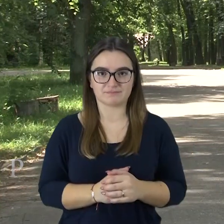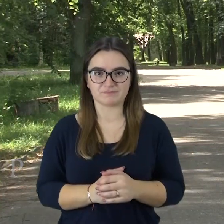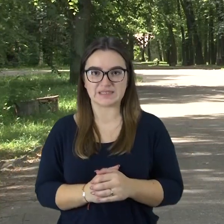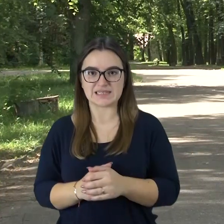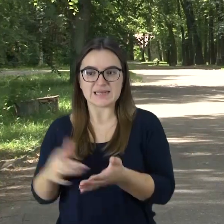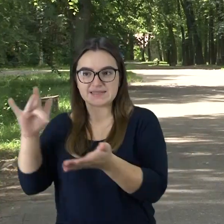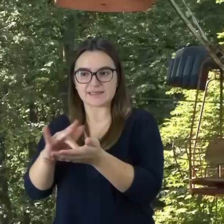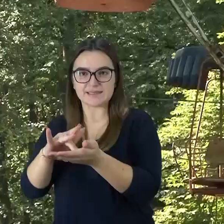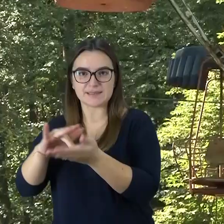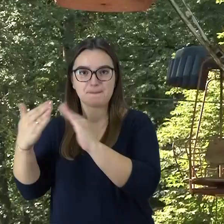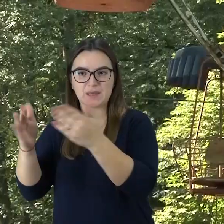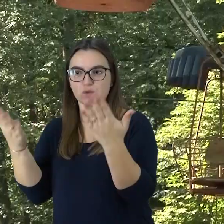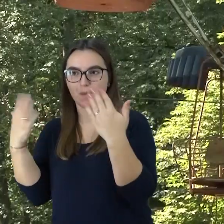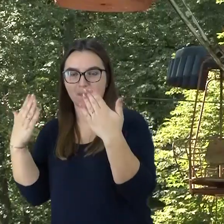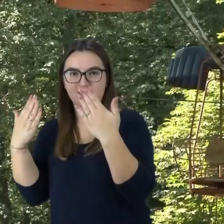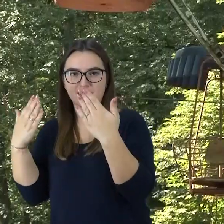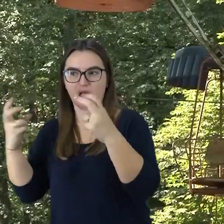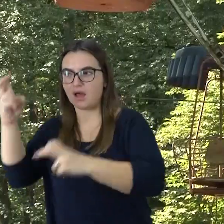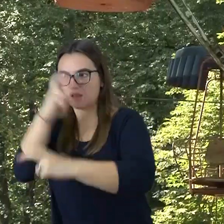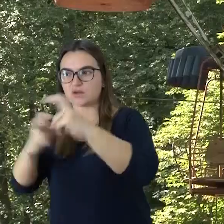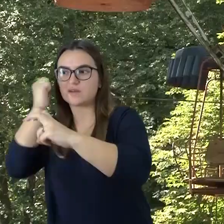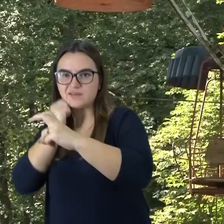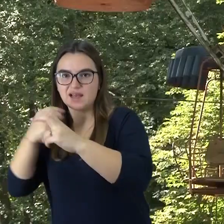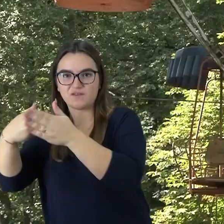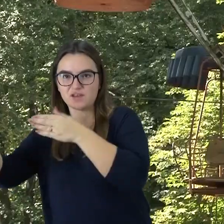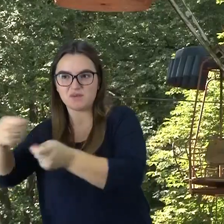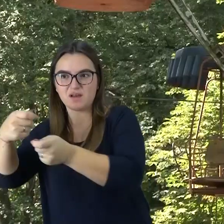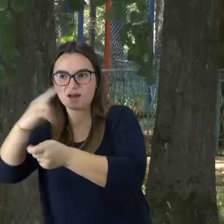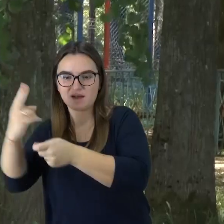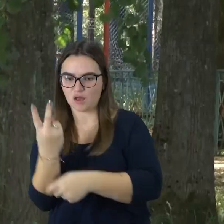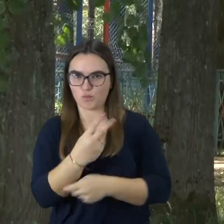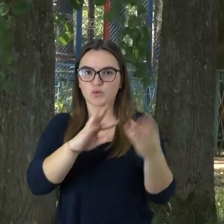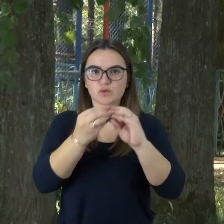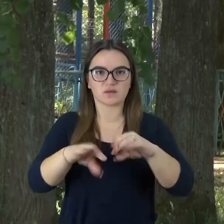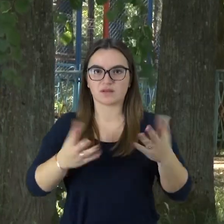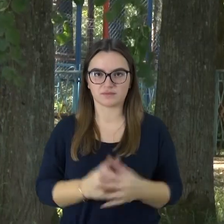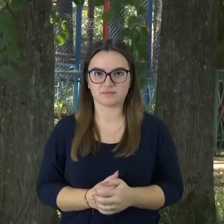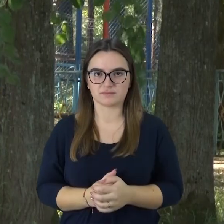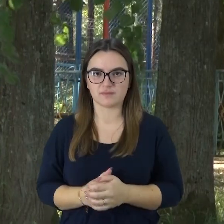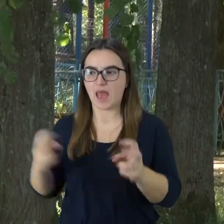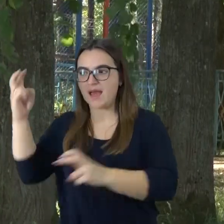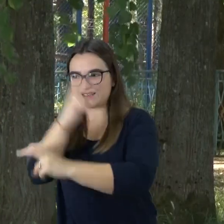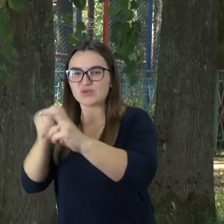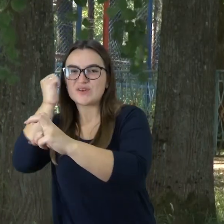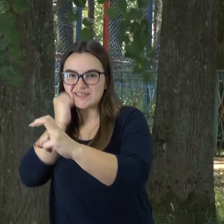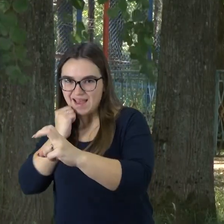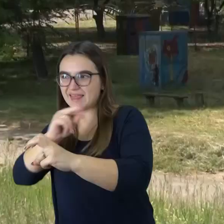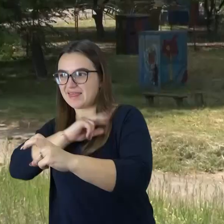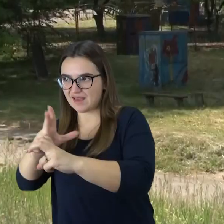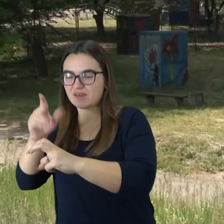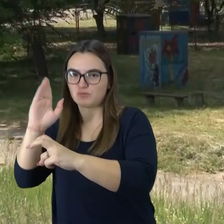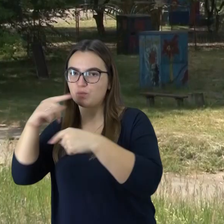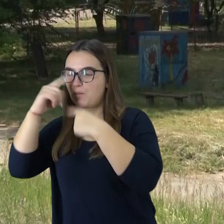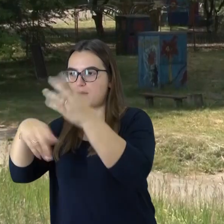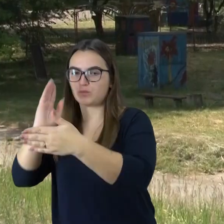ir centrinėme miesto parke esančių senus atrakcionus valdantį vendrovės sutarė, kad nebeveikiantis ir pavojų gyvybei kelintis